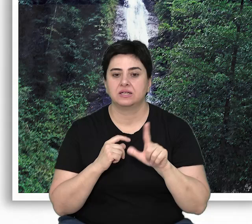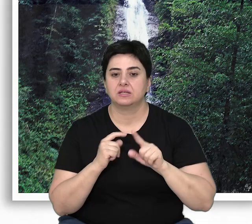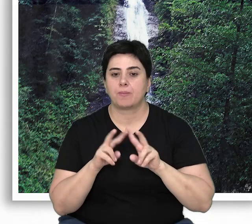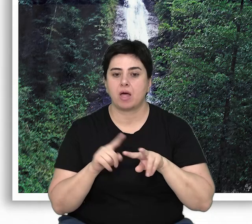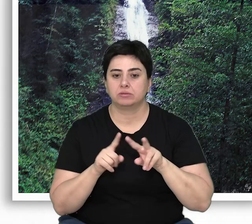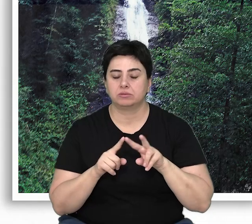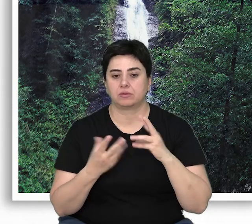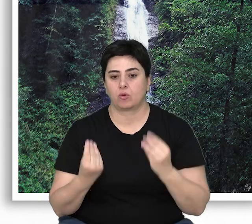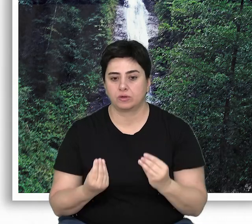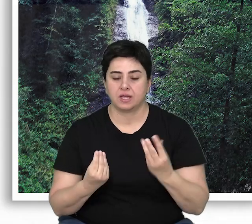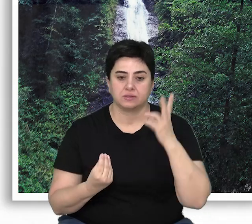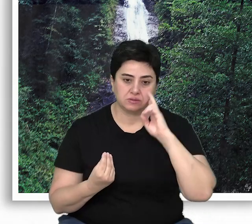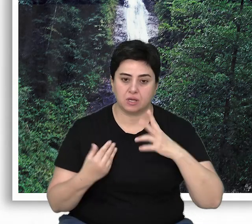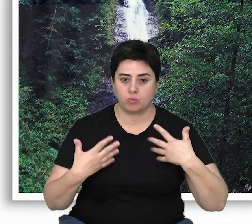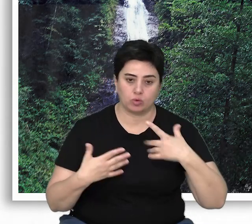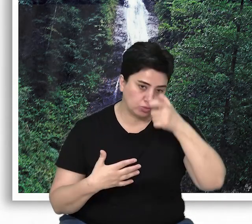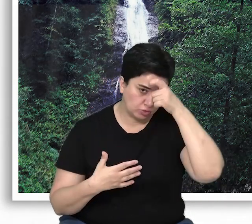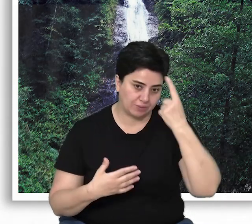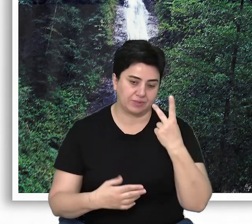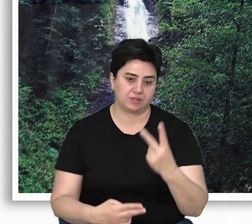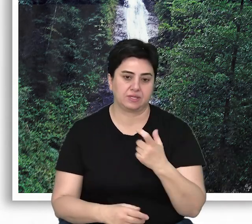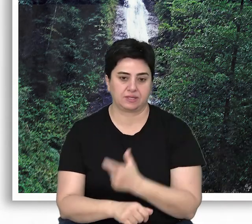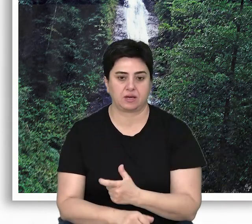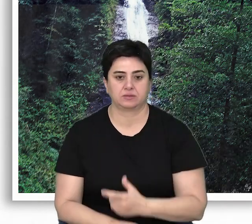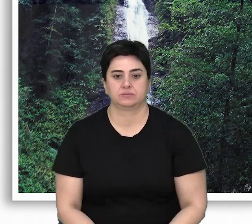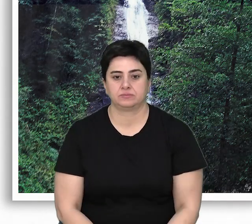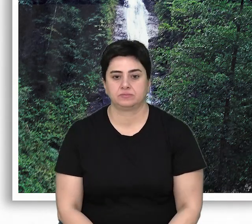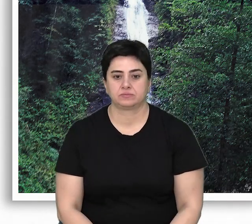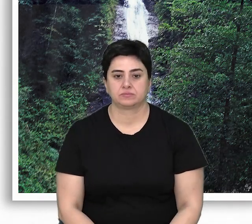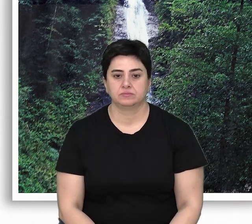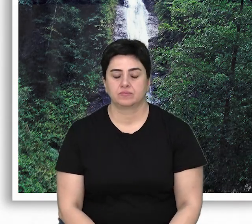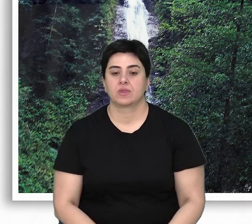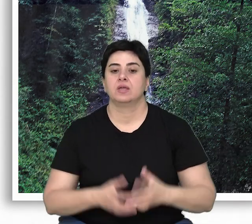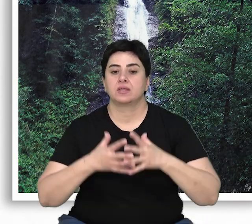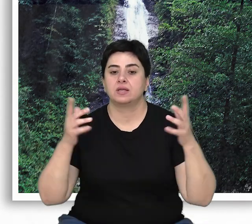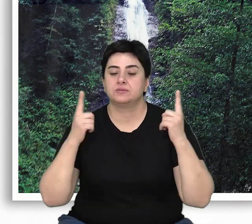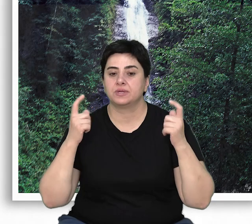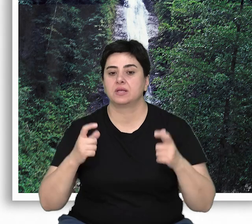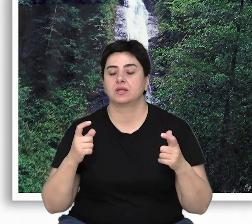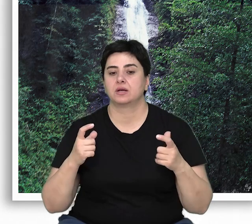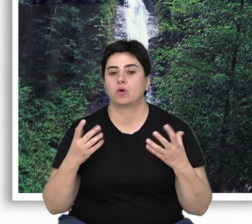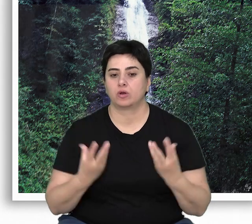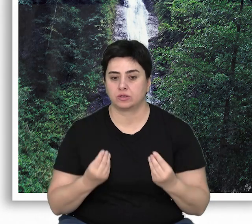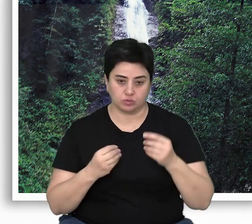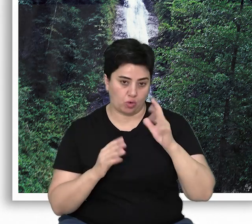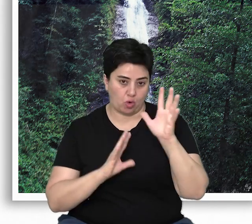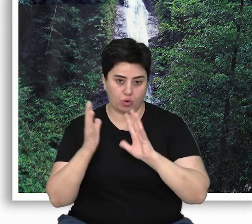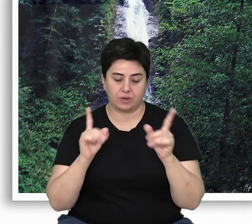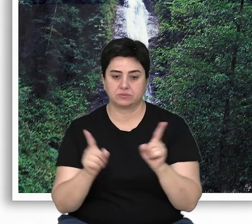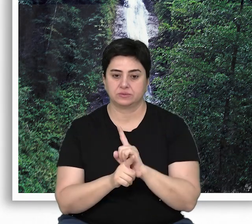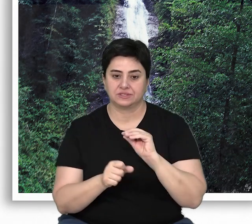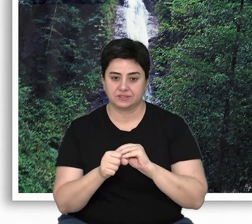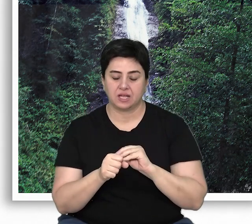kuşakta yer alan en zengin ülkelerden biri olarak kabul ediliyor. Geniş bir yelpazeye sahip olan orman